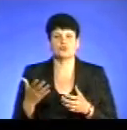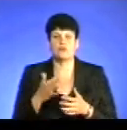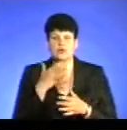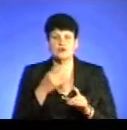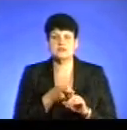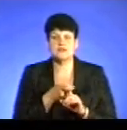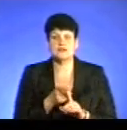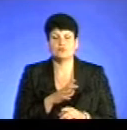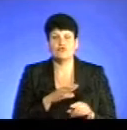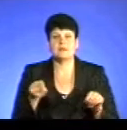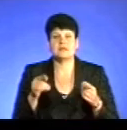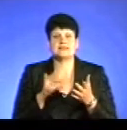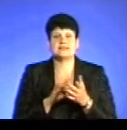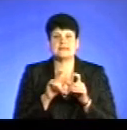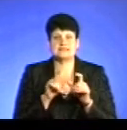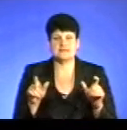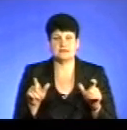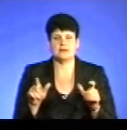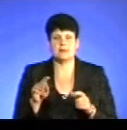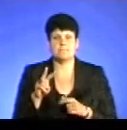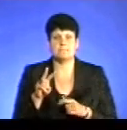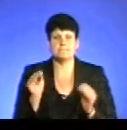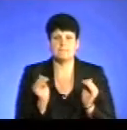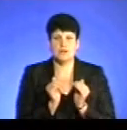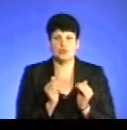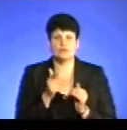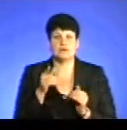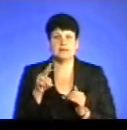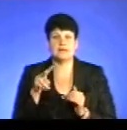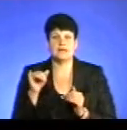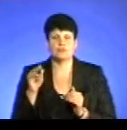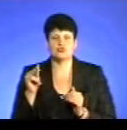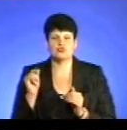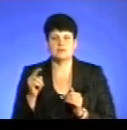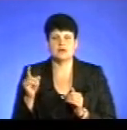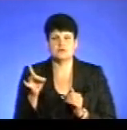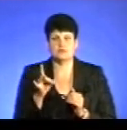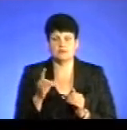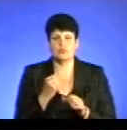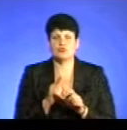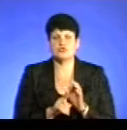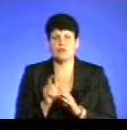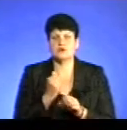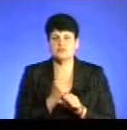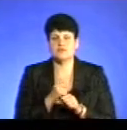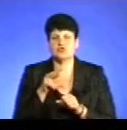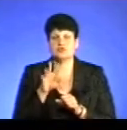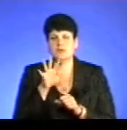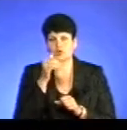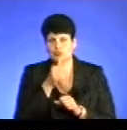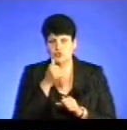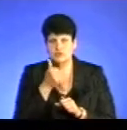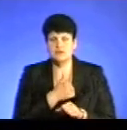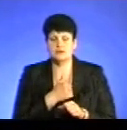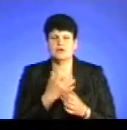алкоголізму став реабілітаційний центр у Малому Глибочку з Баразького району. Він запрацював у 2005 році за ініціативою кількох